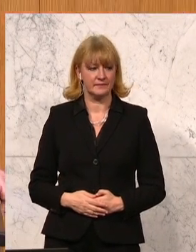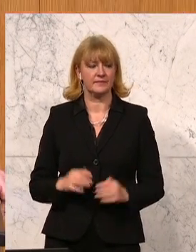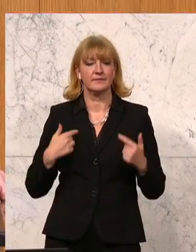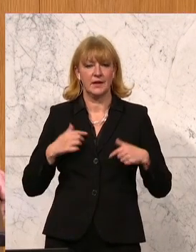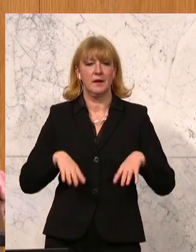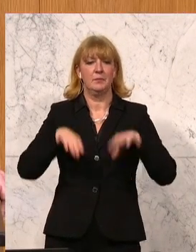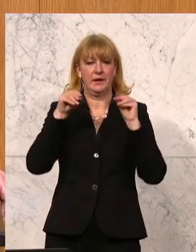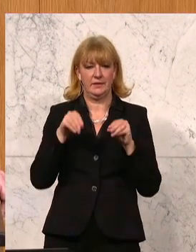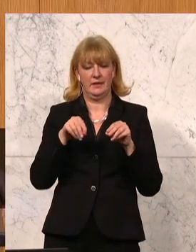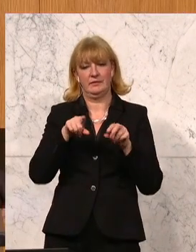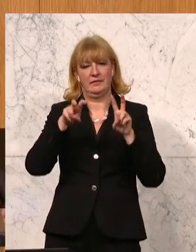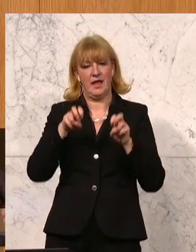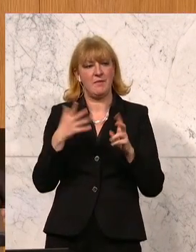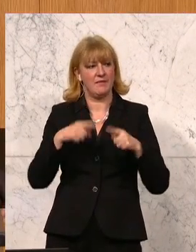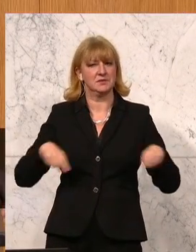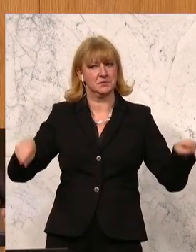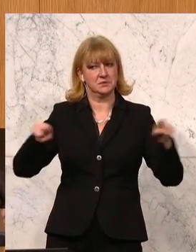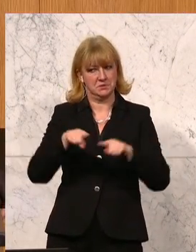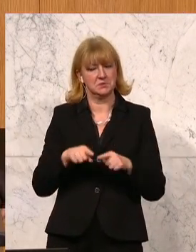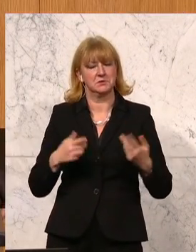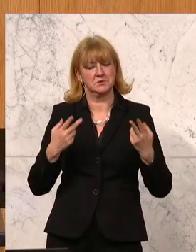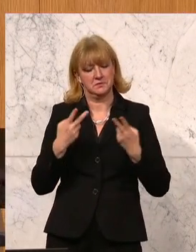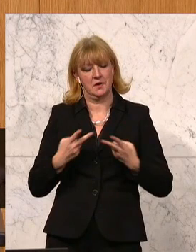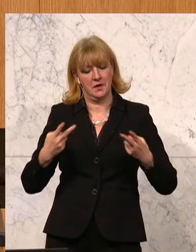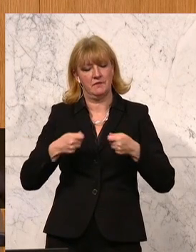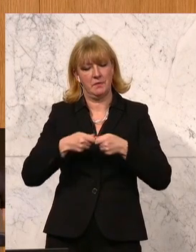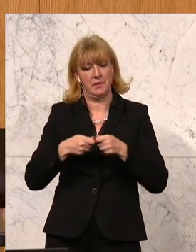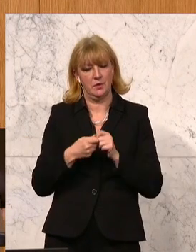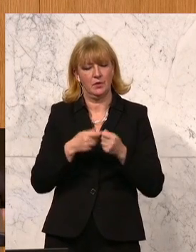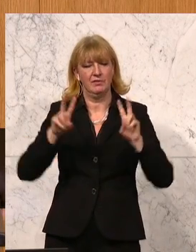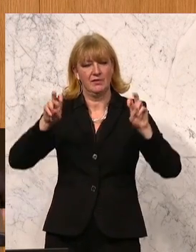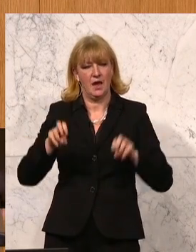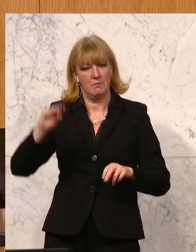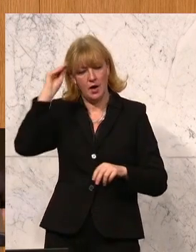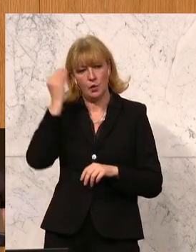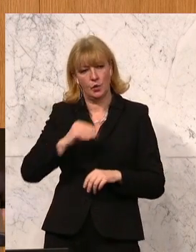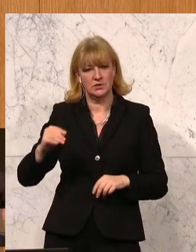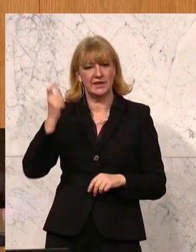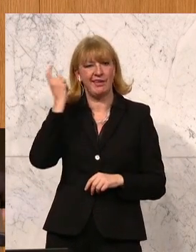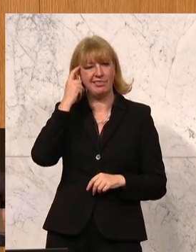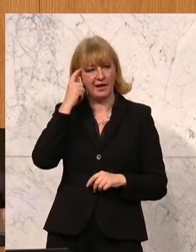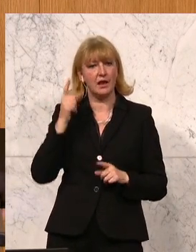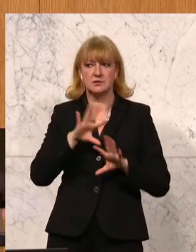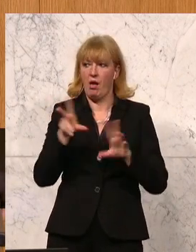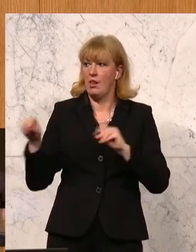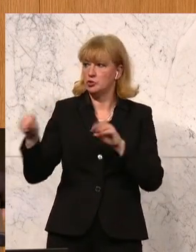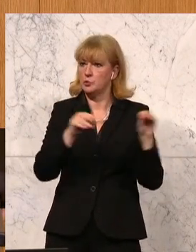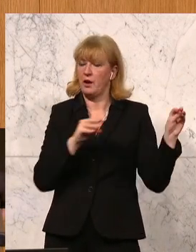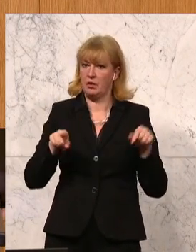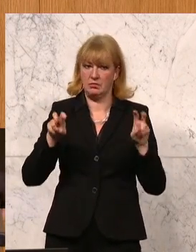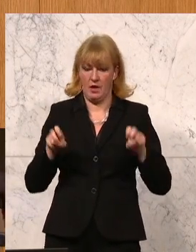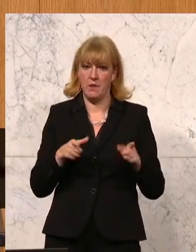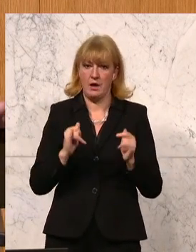Verbindenden, was die Kollegen vielleicht vorher angesprochen haben. Das Thema künstliche Intelligenz ist in aller Munde und es ist eine